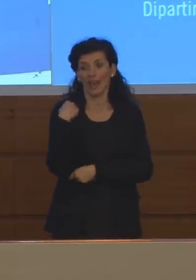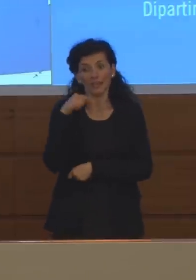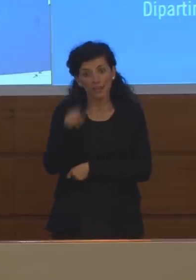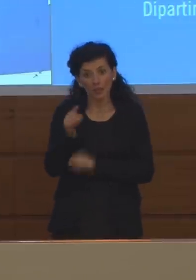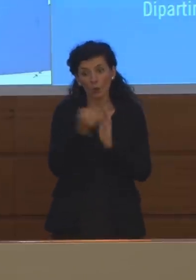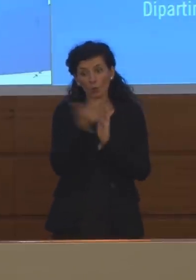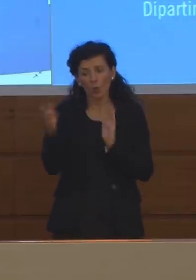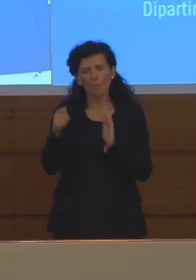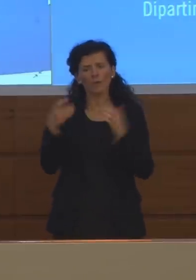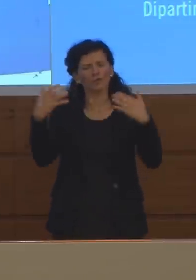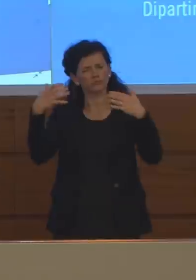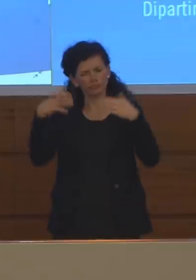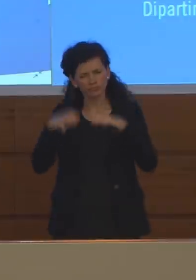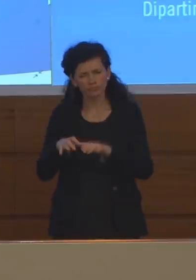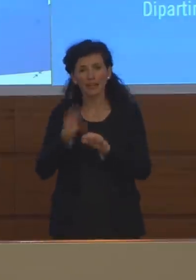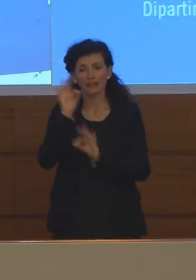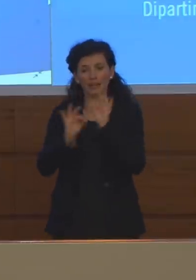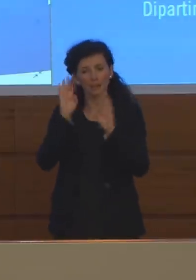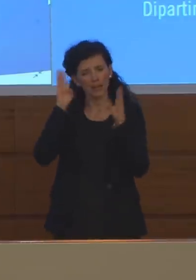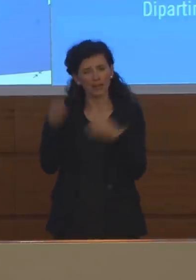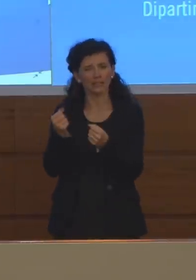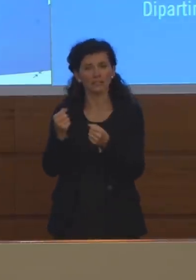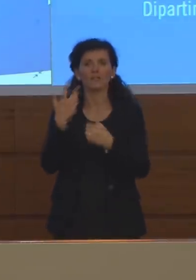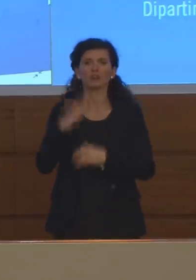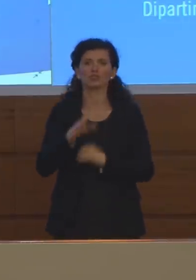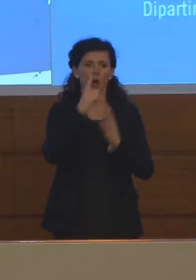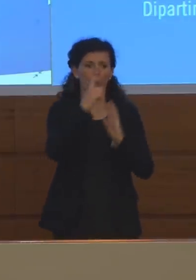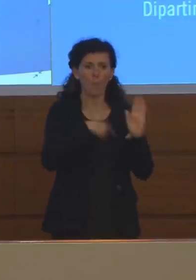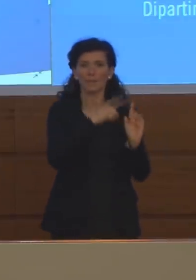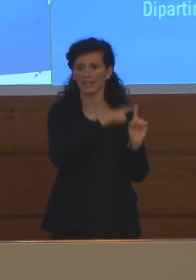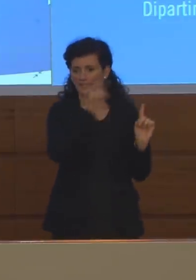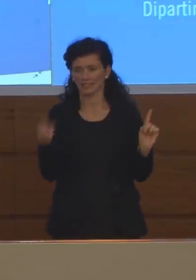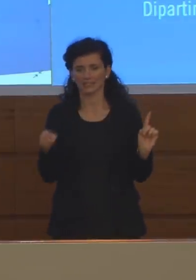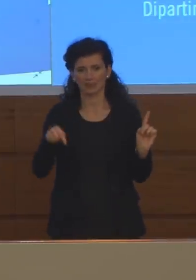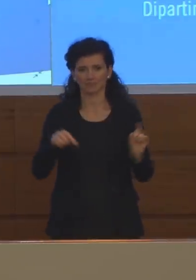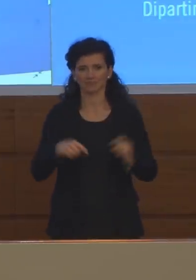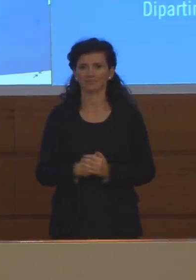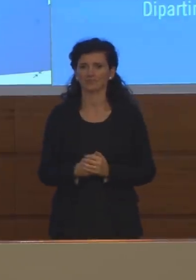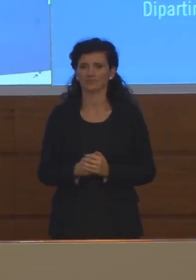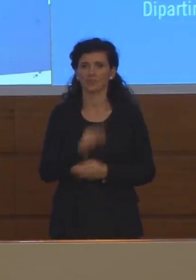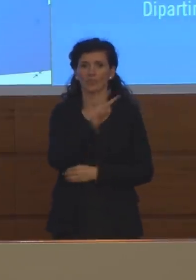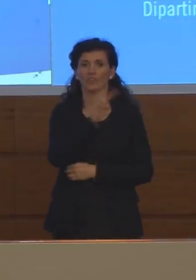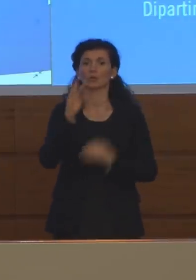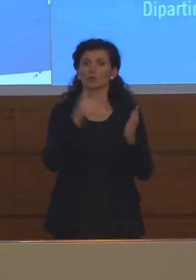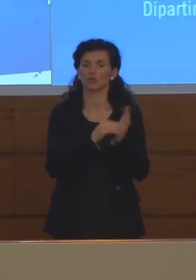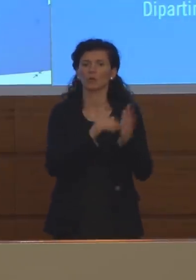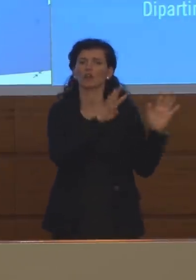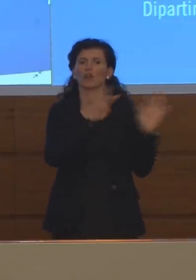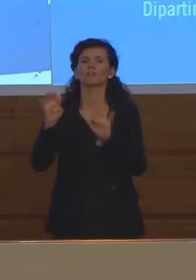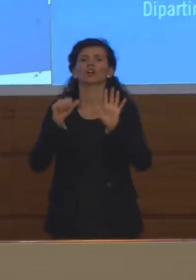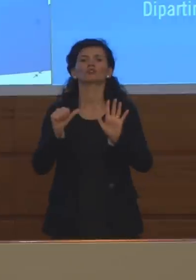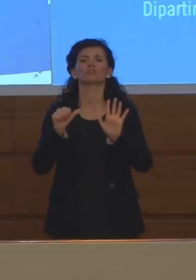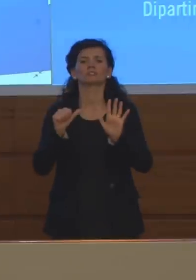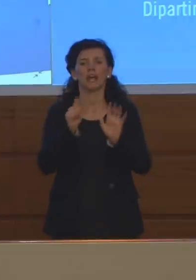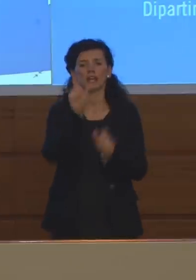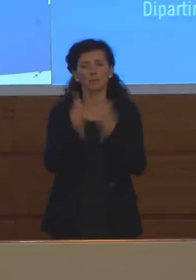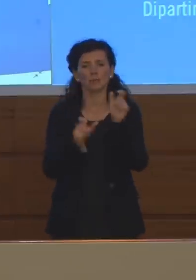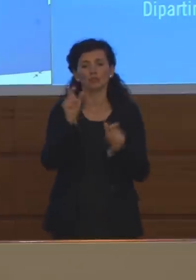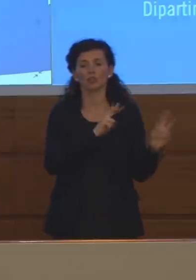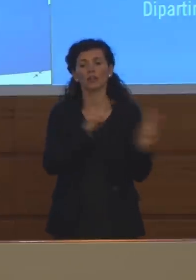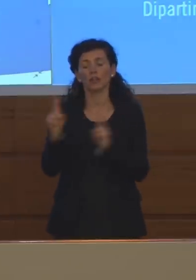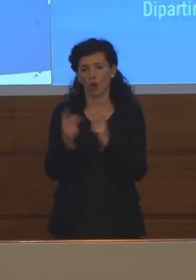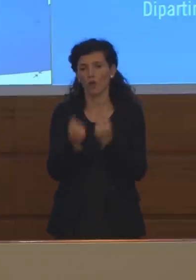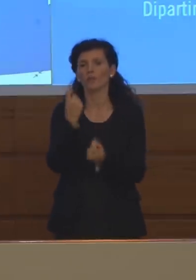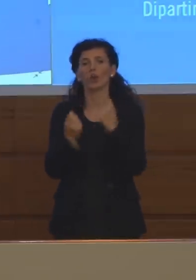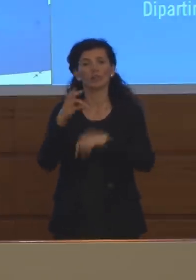basso che noi abbiamo registrato in terapia intensiva da un mese a questa parte. 24.906 sono le persone ricoverate